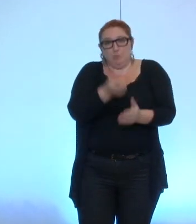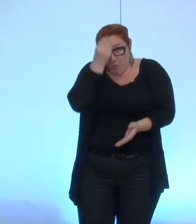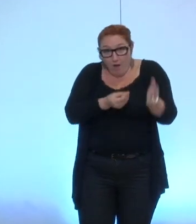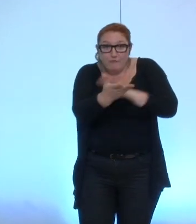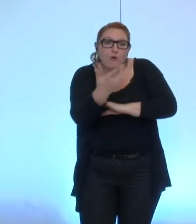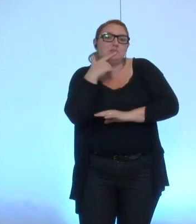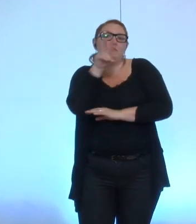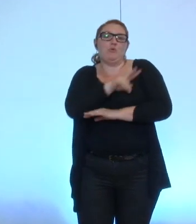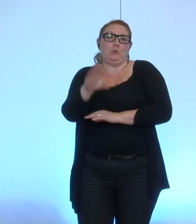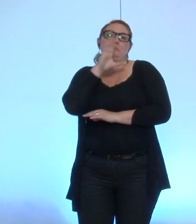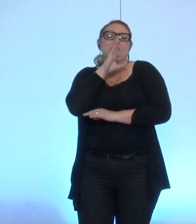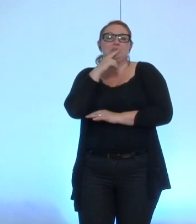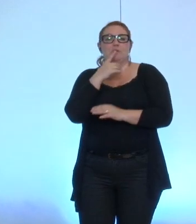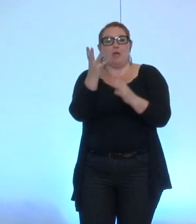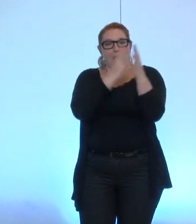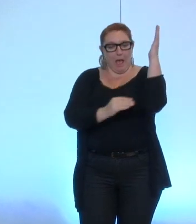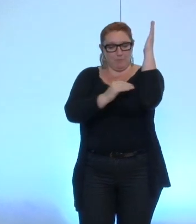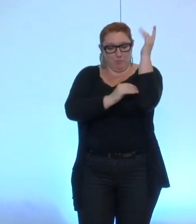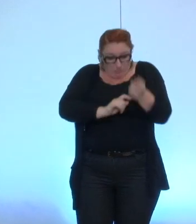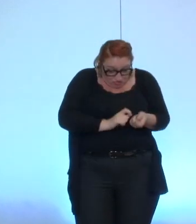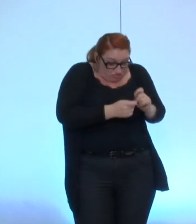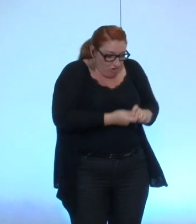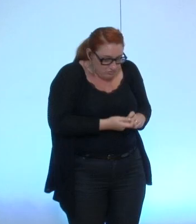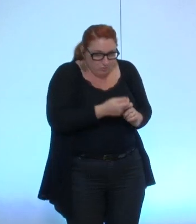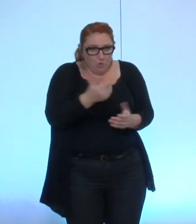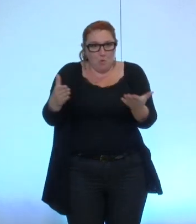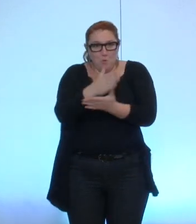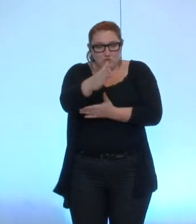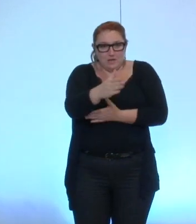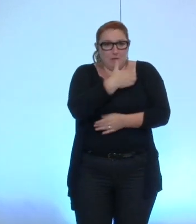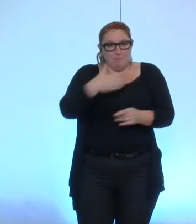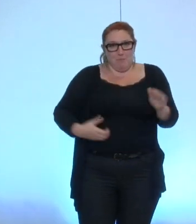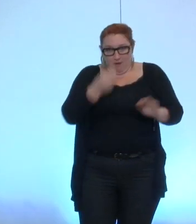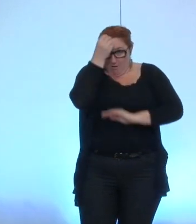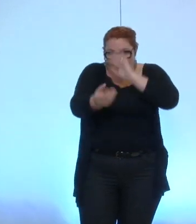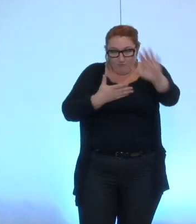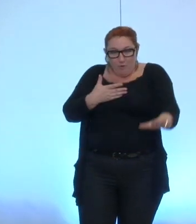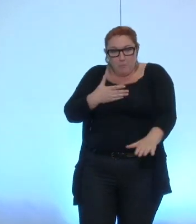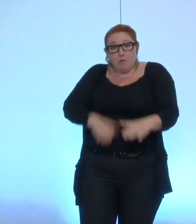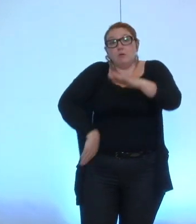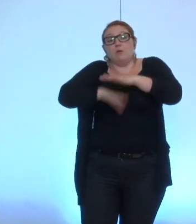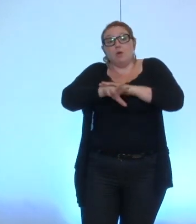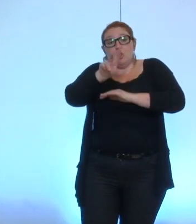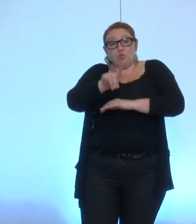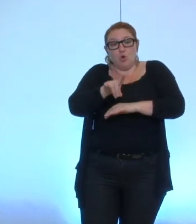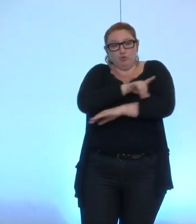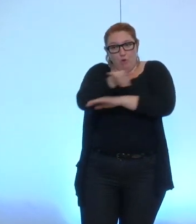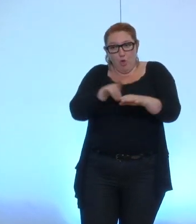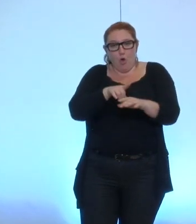l'amendement est sous-amendé pour dire que le projet doit être transmis au maire au plus tard 30h avant le conseil ouvré